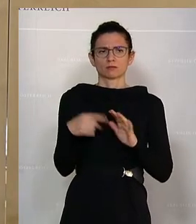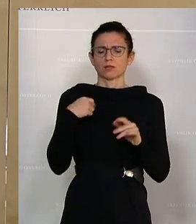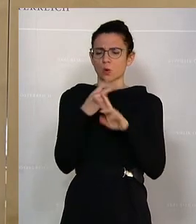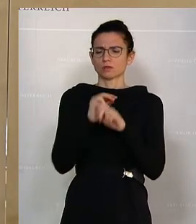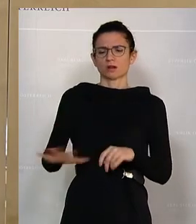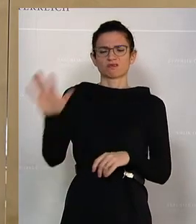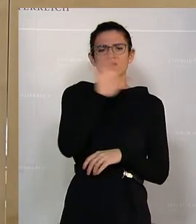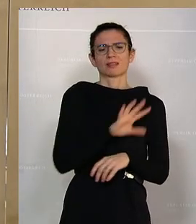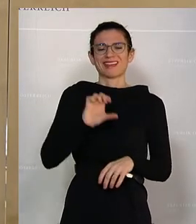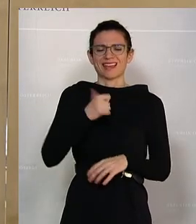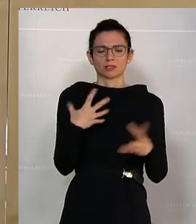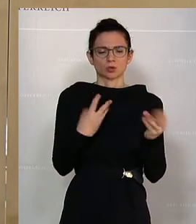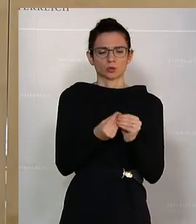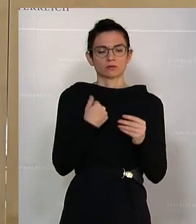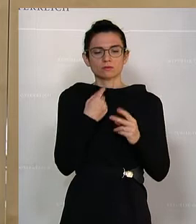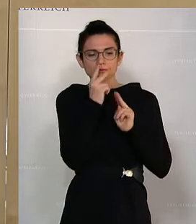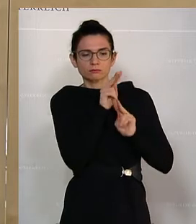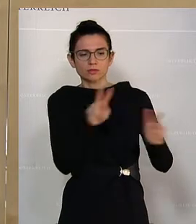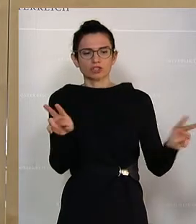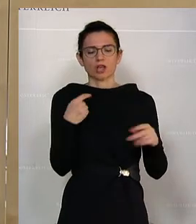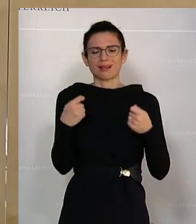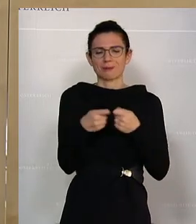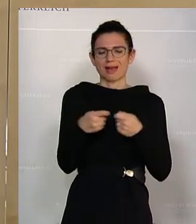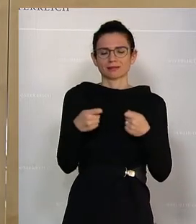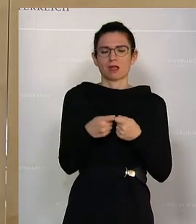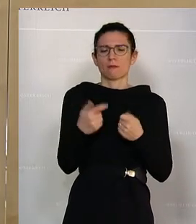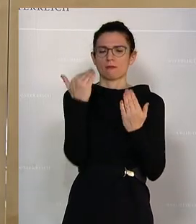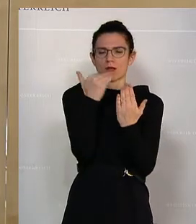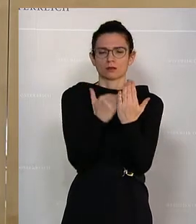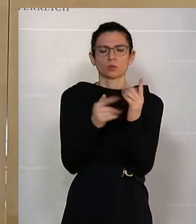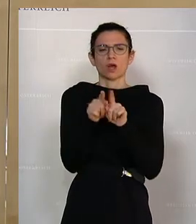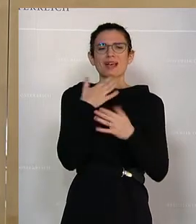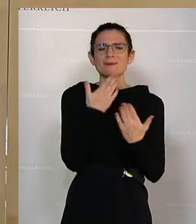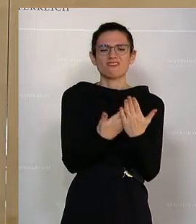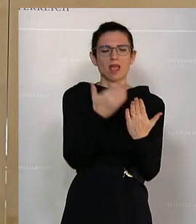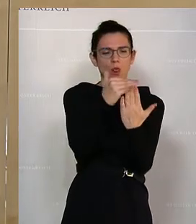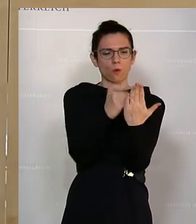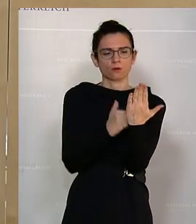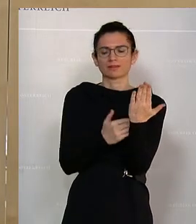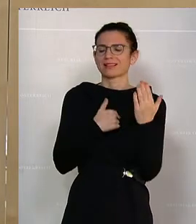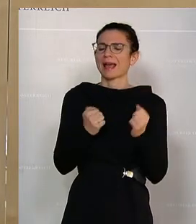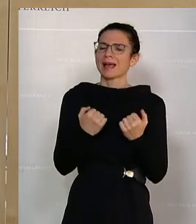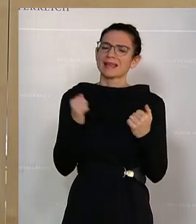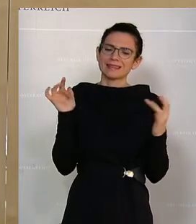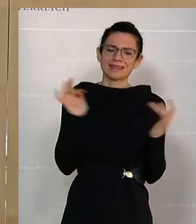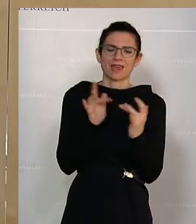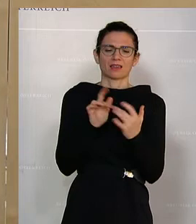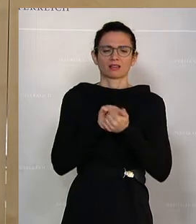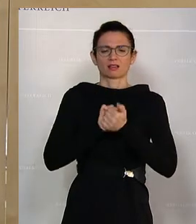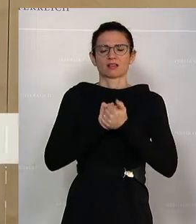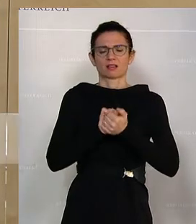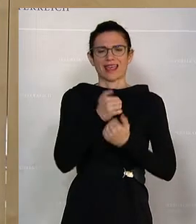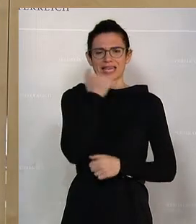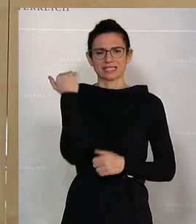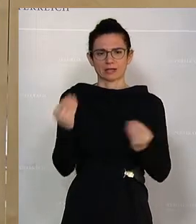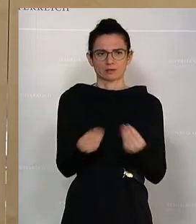österreichweit eine erste Zusammenschau von zielgerichteten Maßnahmen und Empfehlungen zur Bekämpfung aller Formen des Extremismus aus